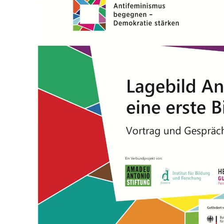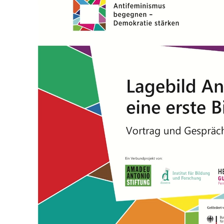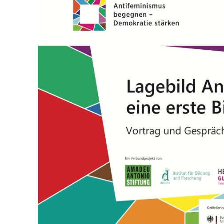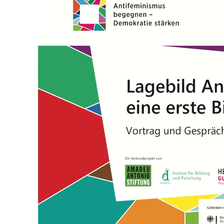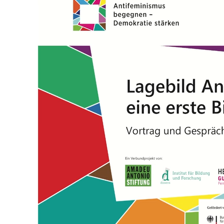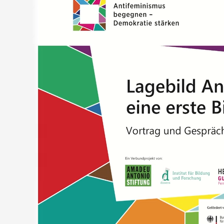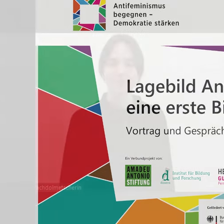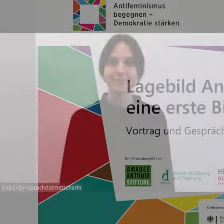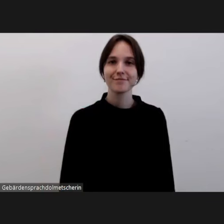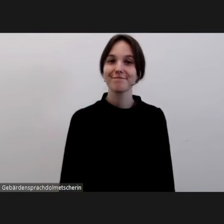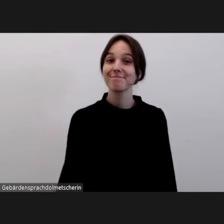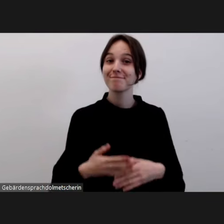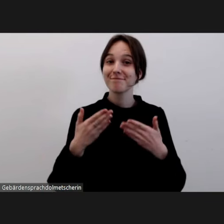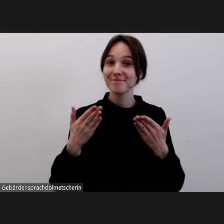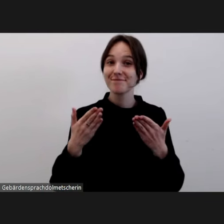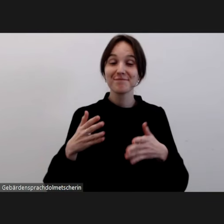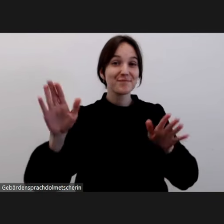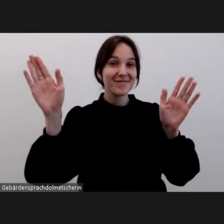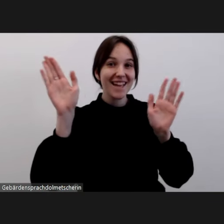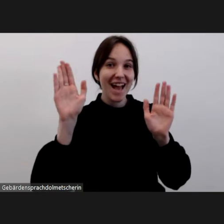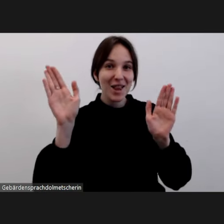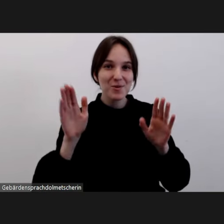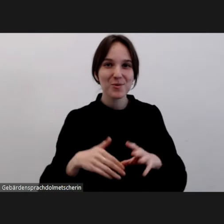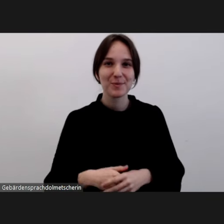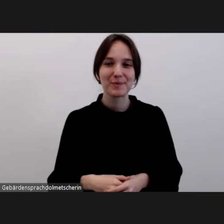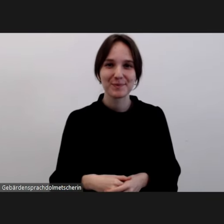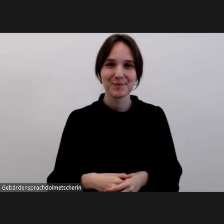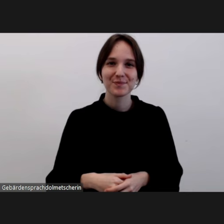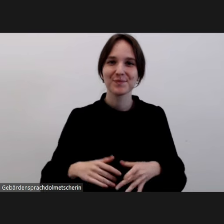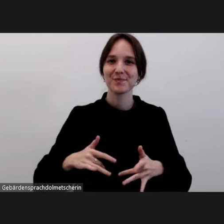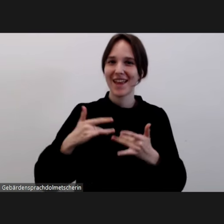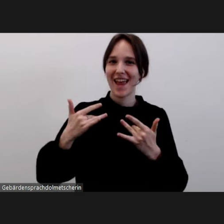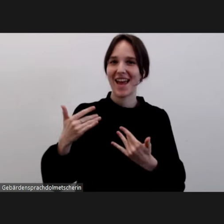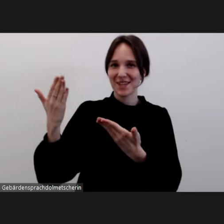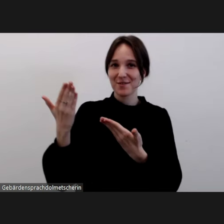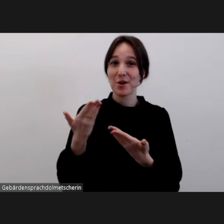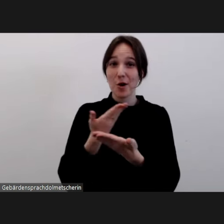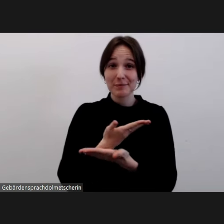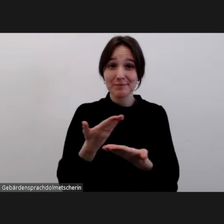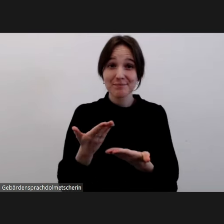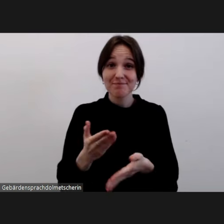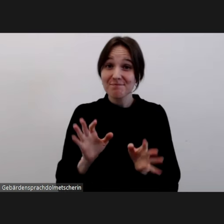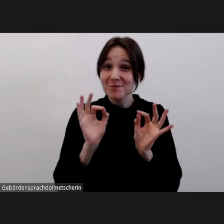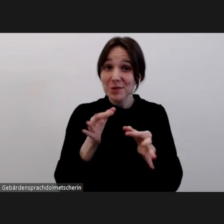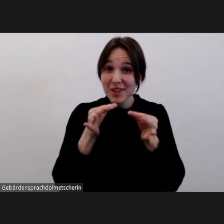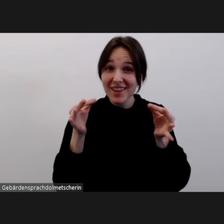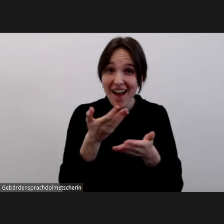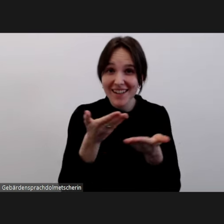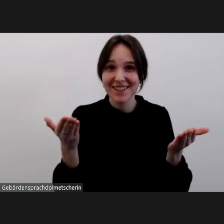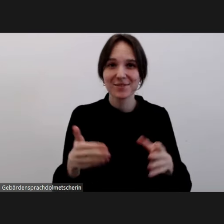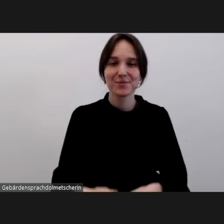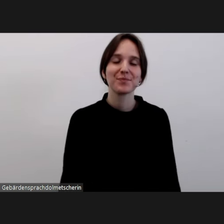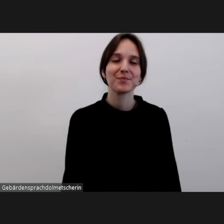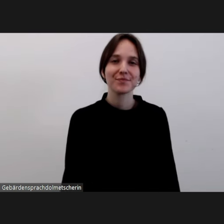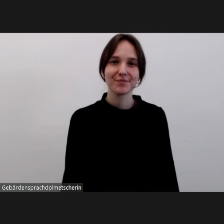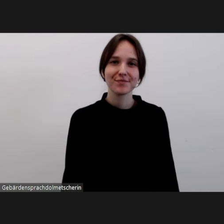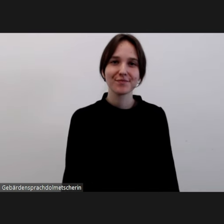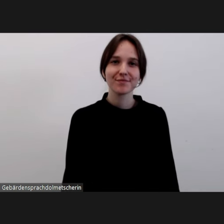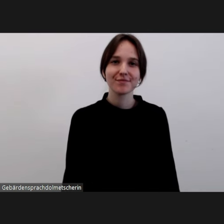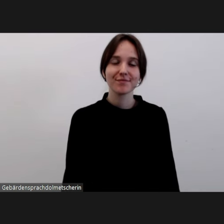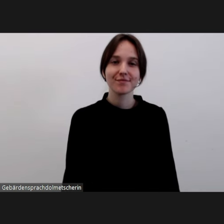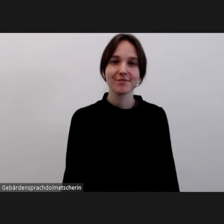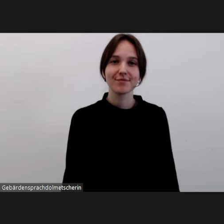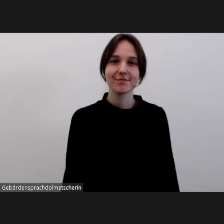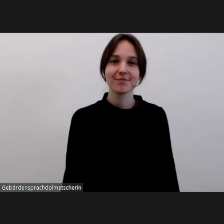Ja, hallo und herzlich willkommen, guten Tag alle zusammen. Ich möchte